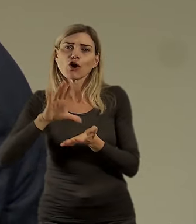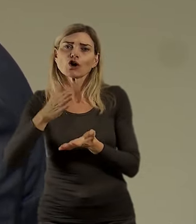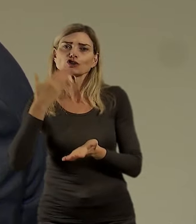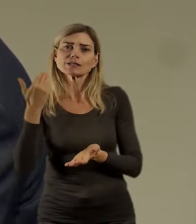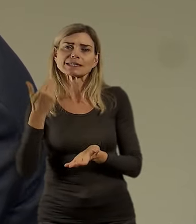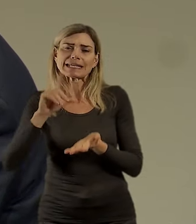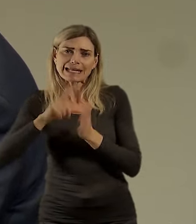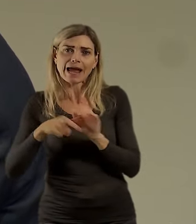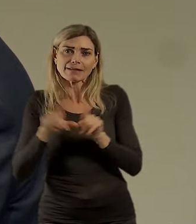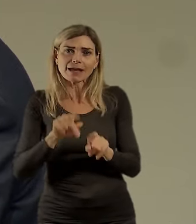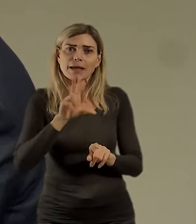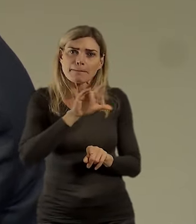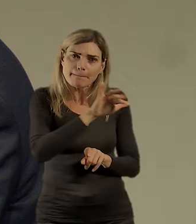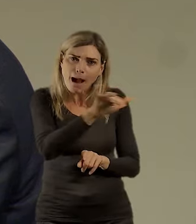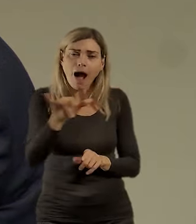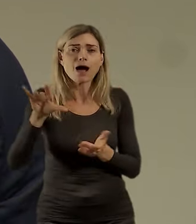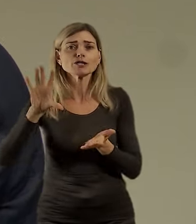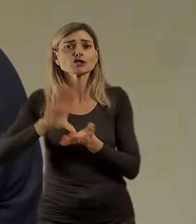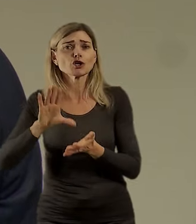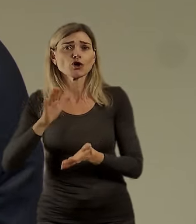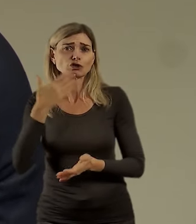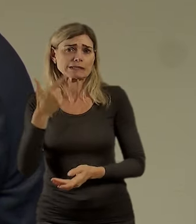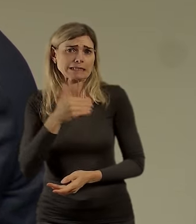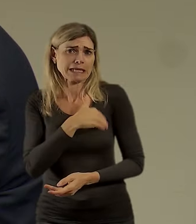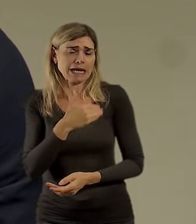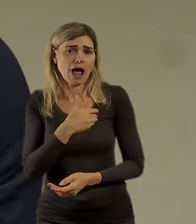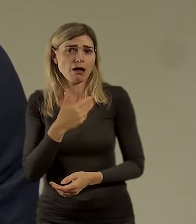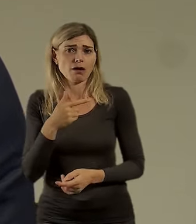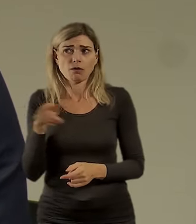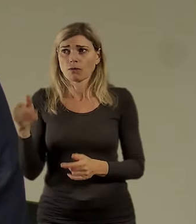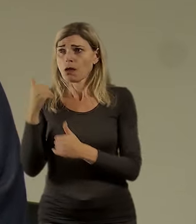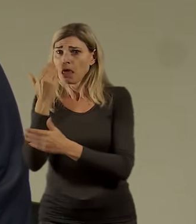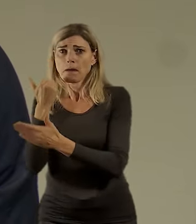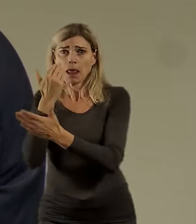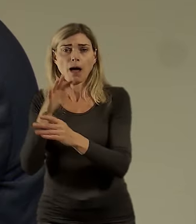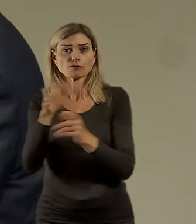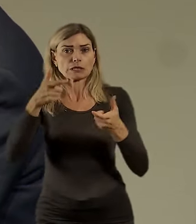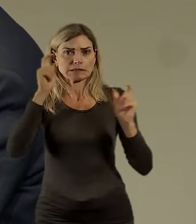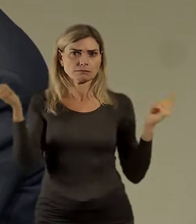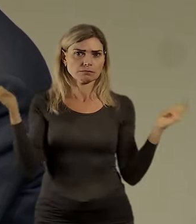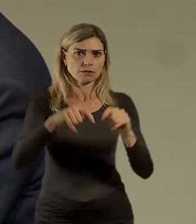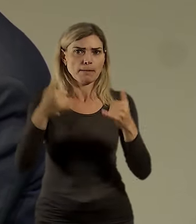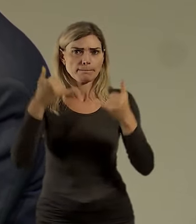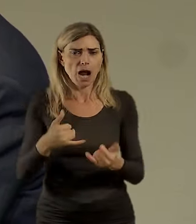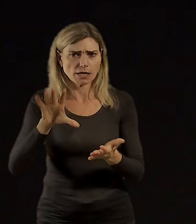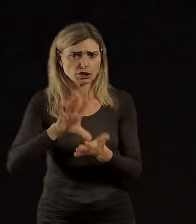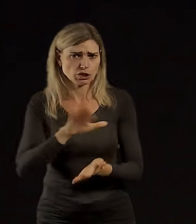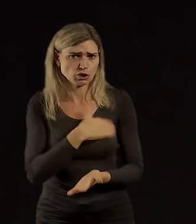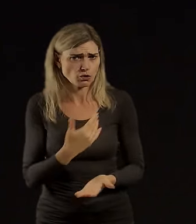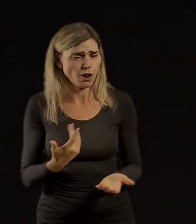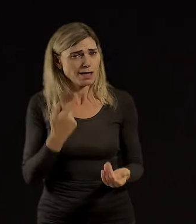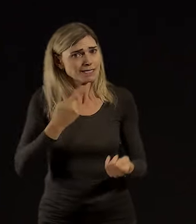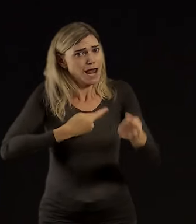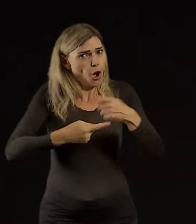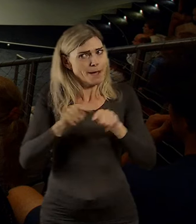aby to nebyla jediná volba jezdit někam na Keplera. Já děkuji, jste... Jenom ještě já, Petra, doplním. Když